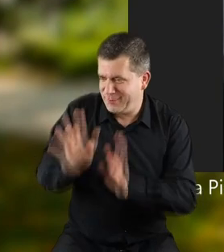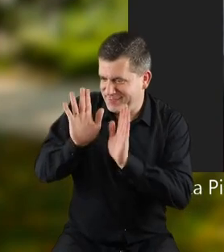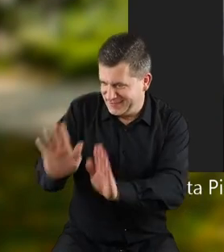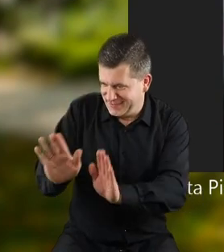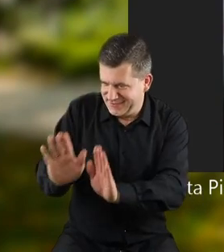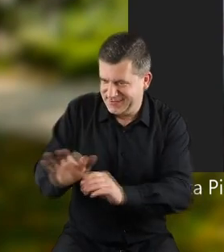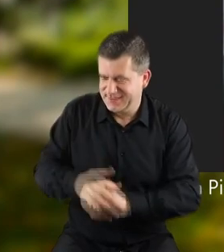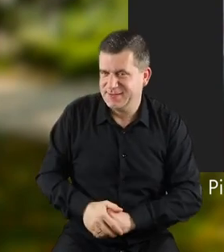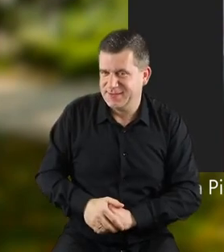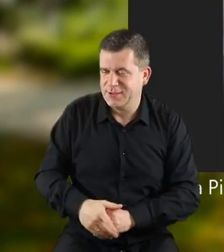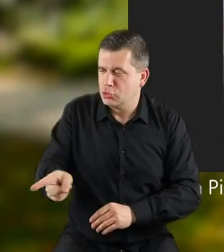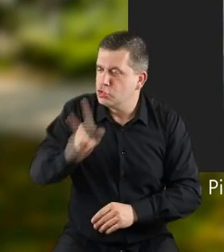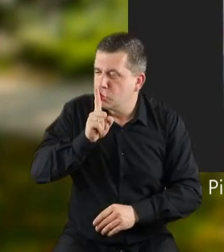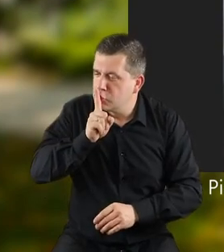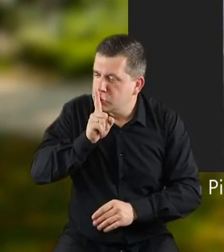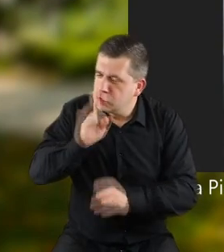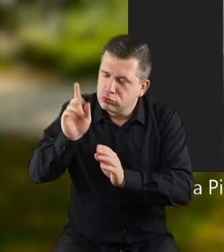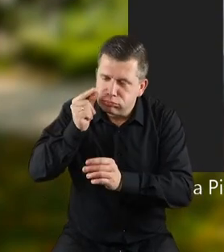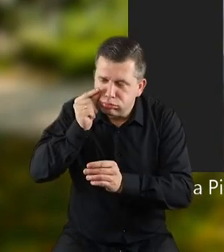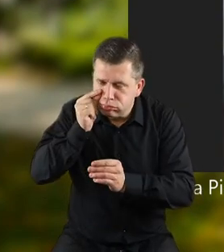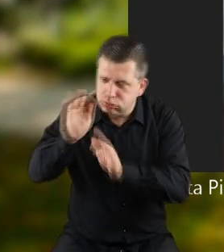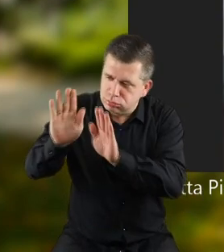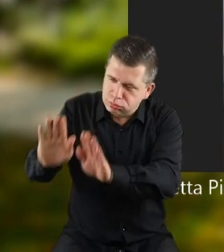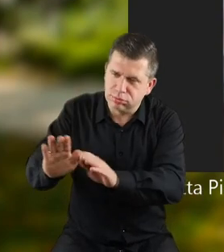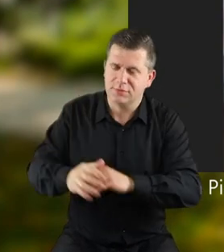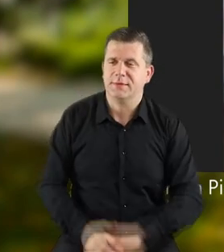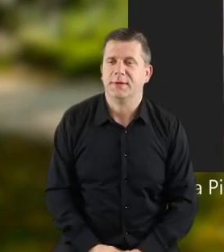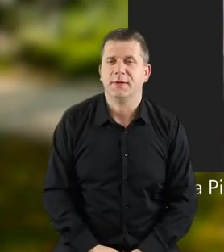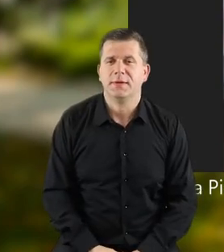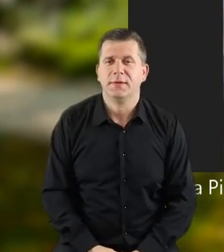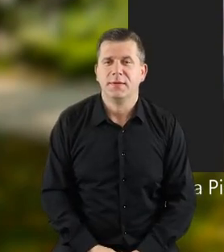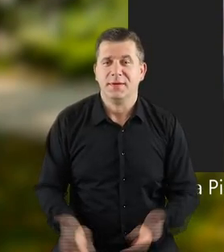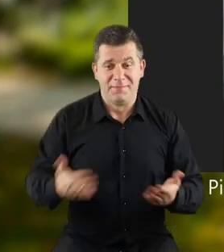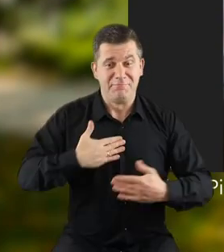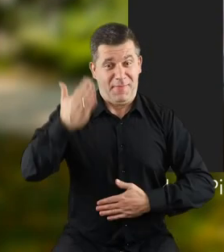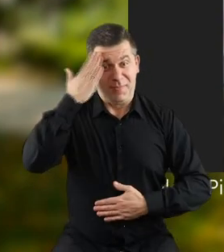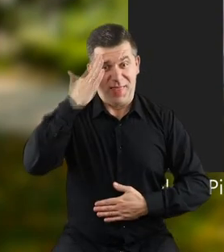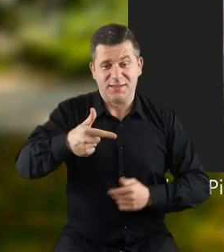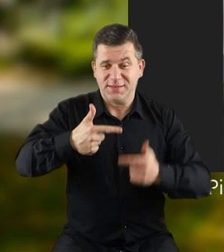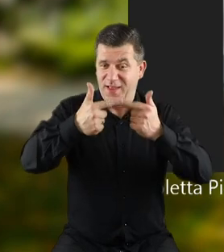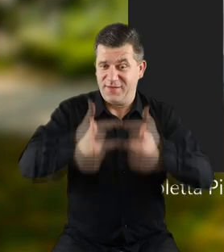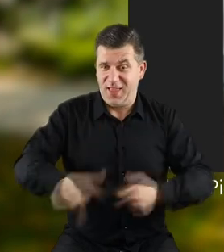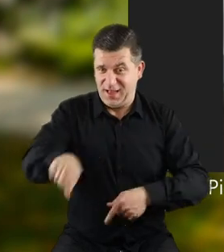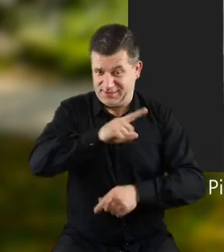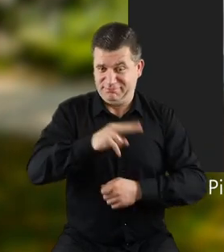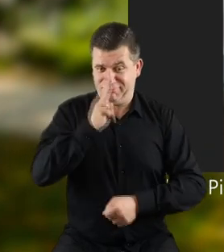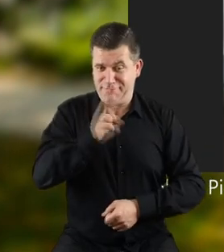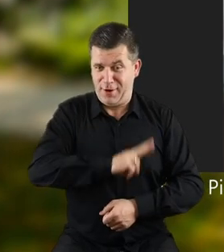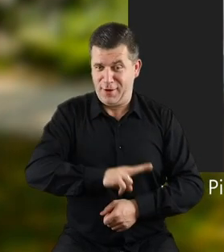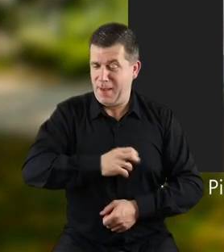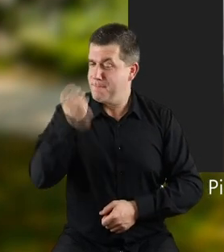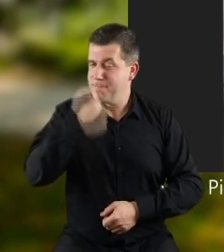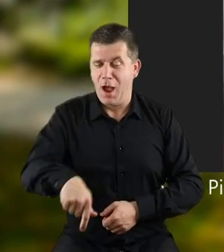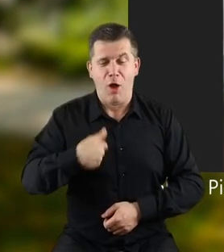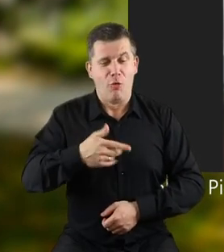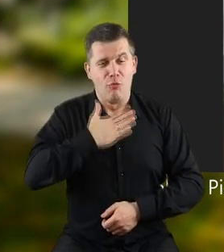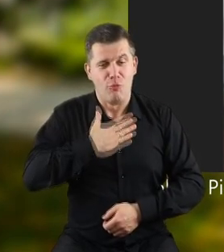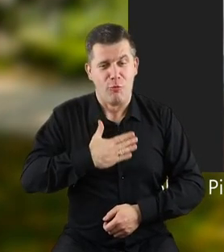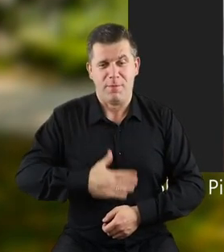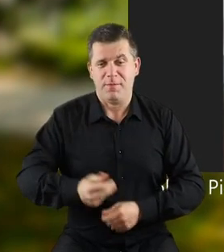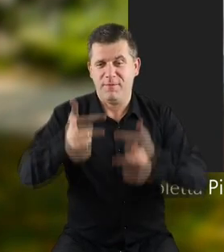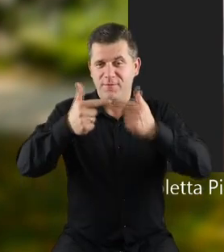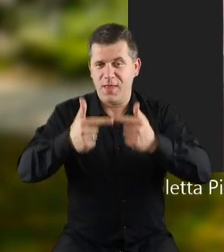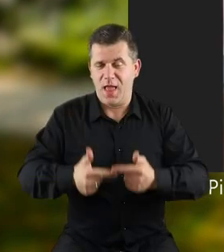jeszcze tu wrócisz, kochanie, a teraz połóż się i zasznij. Mam nadzieję, że wam się wierszyk podobał. Słuchajcie, ja bardzo lubię